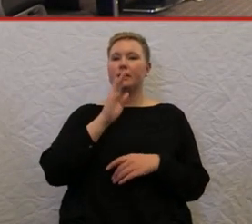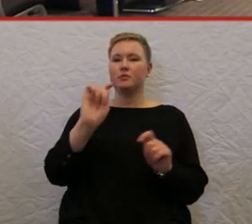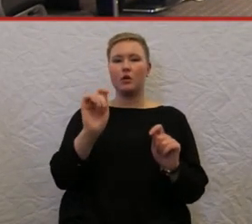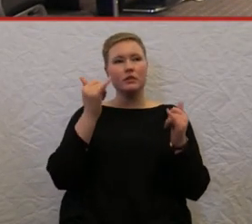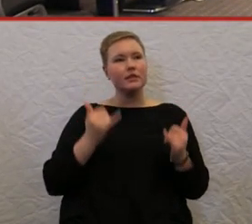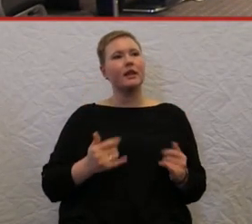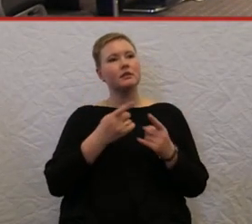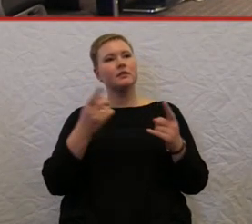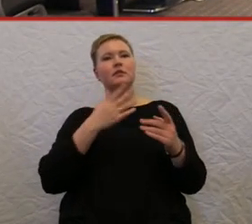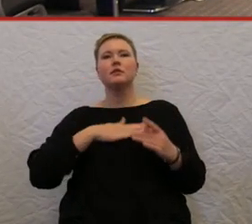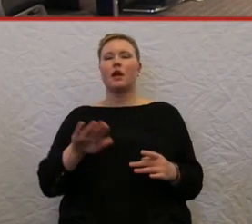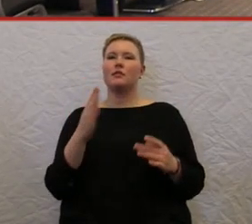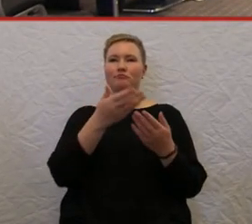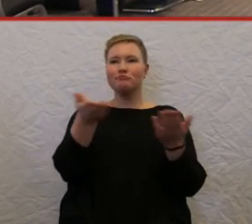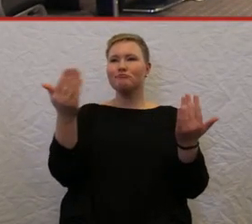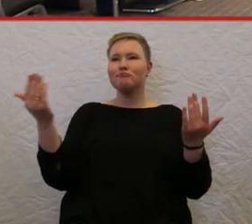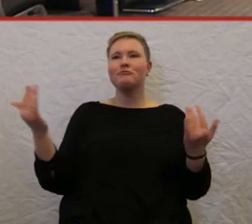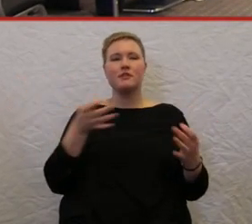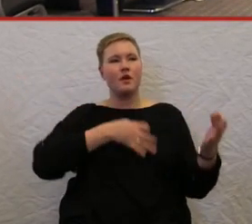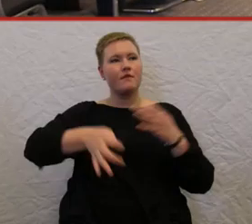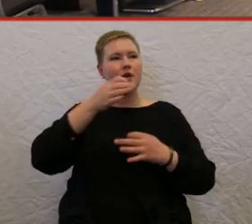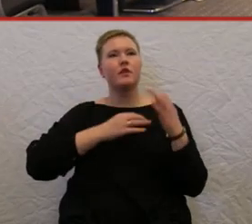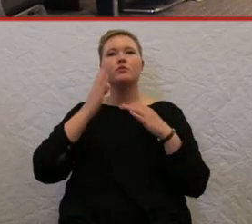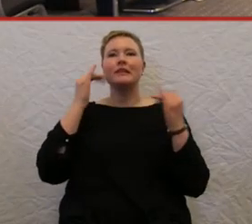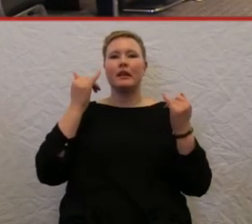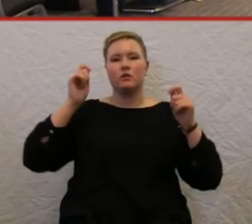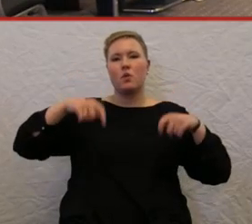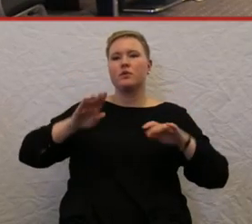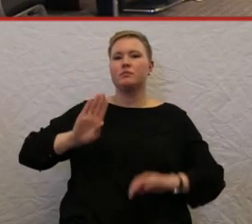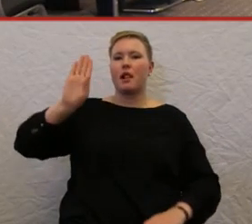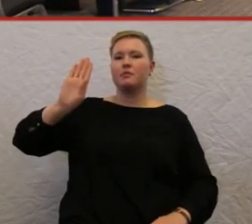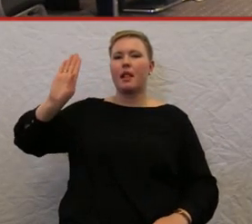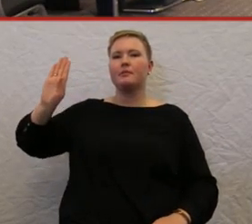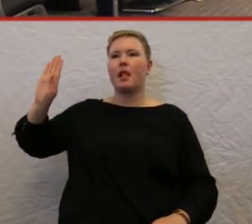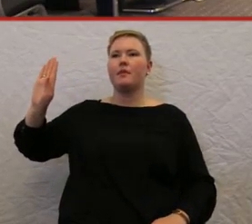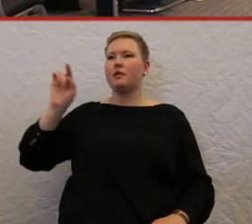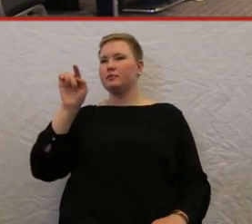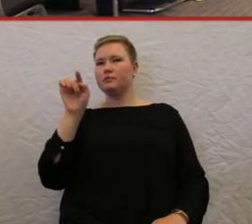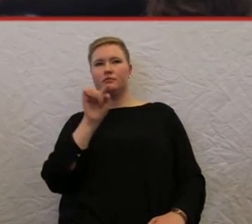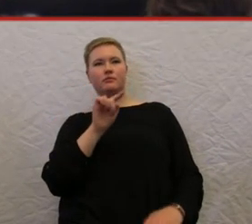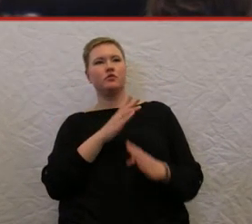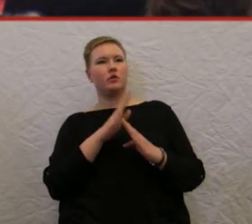Aufforderung, Fragen zu stellen. Ich bitte um Wortmeldung. Ja,